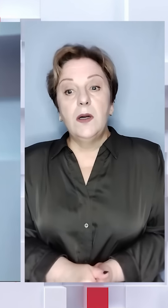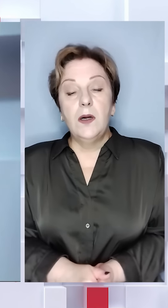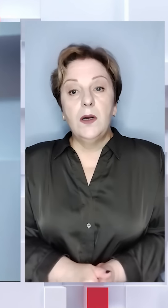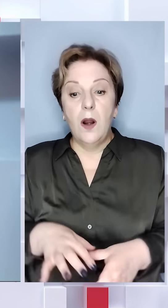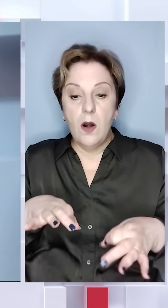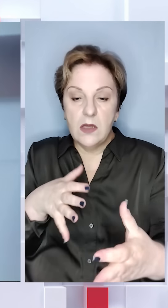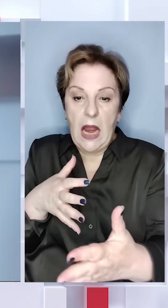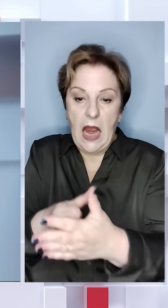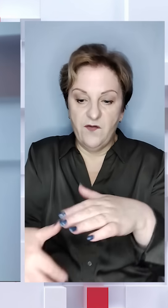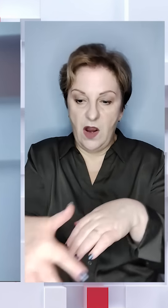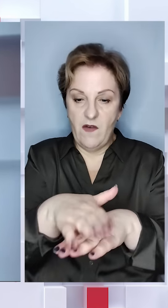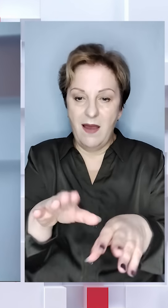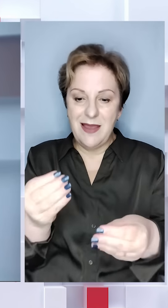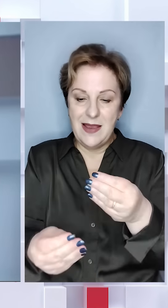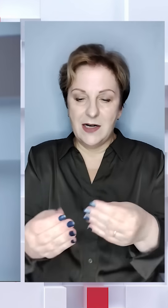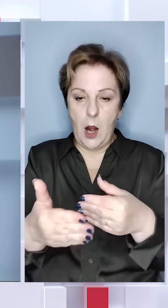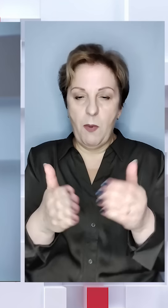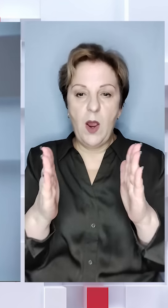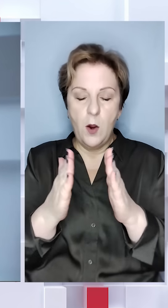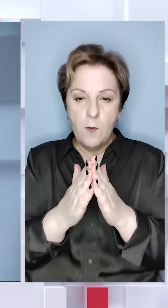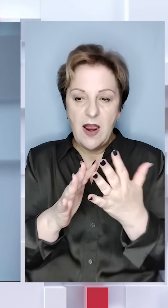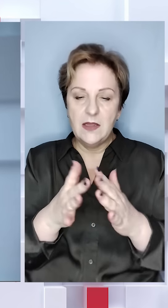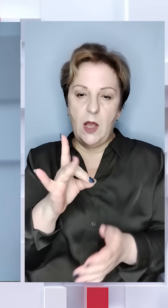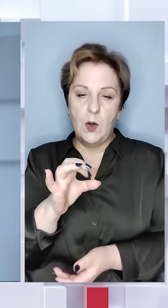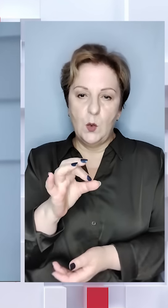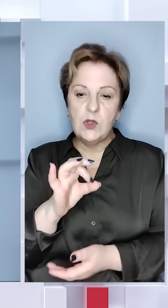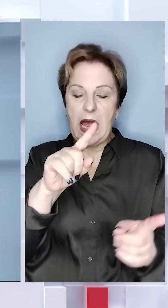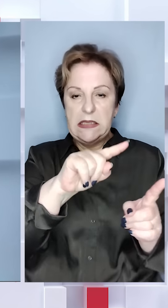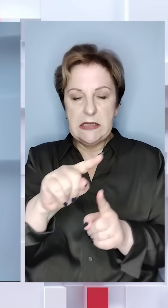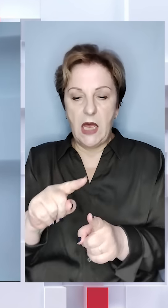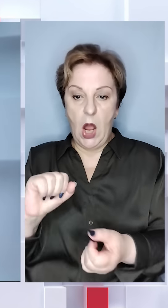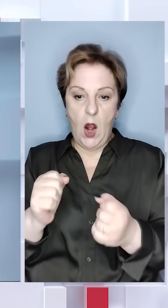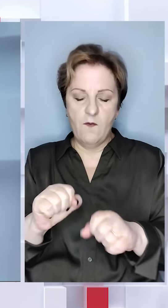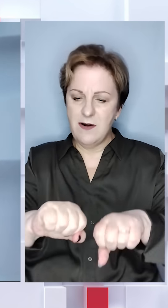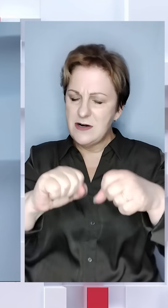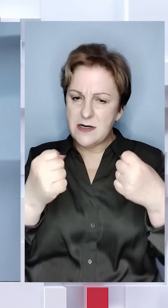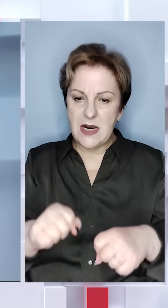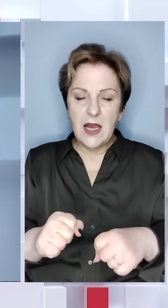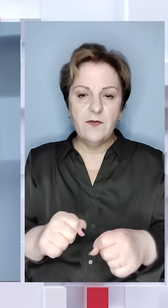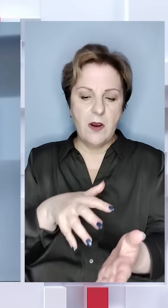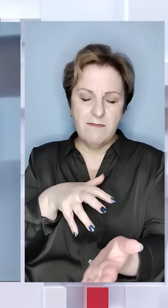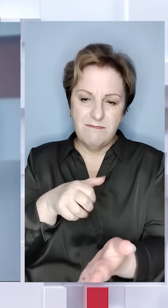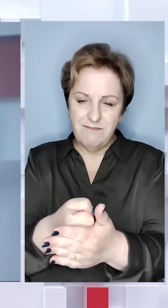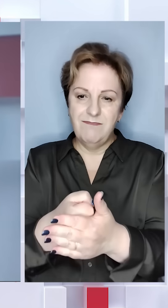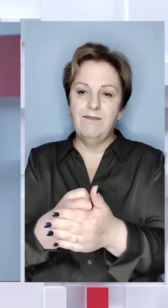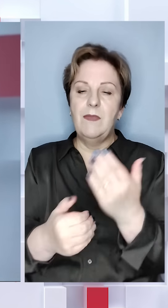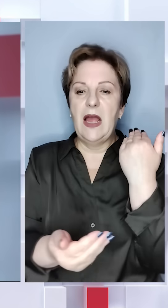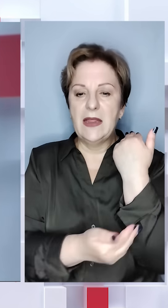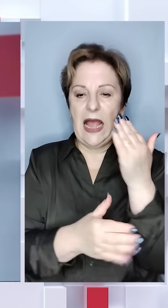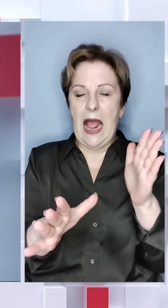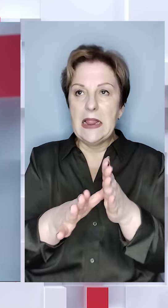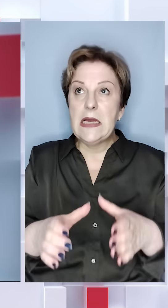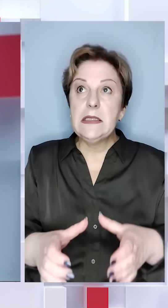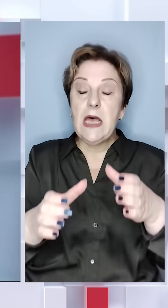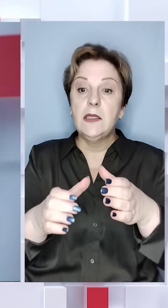Наїхав на натовп дітей, які гралися біля будинку в селі Руське. На Закарпатті водій на швидкості зніс дерево, електричний